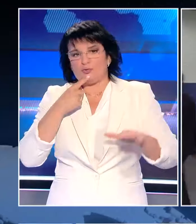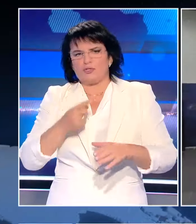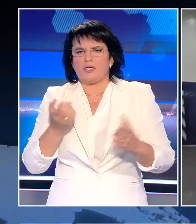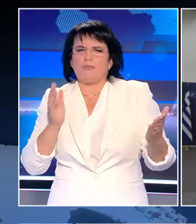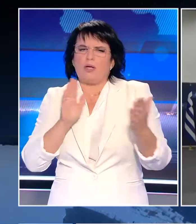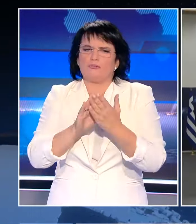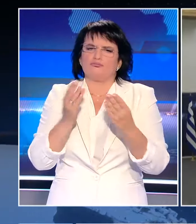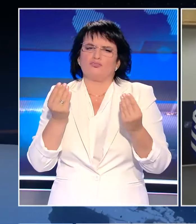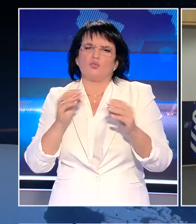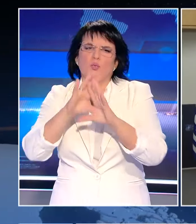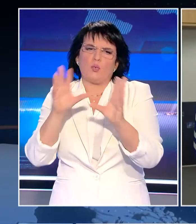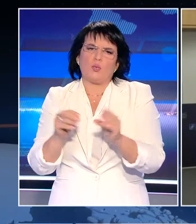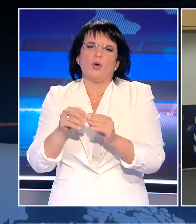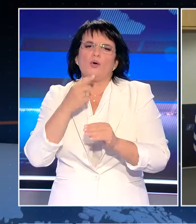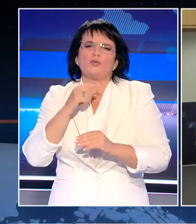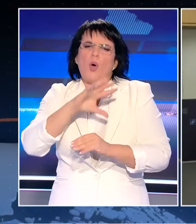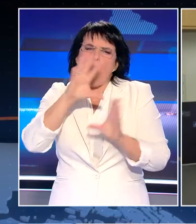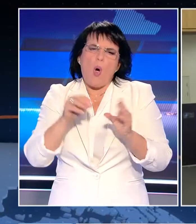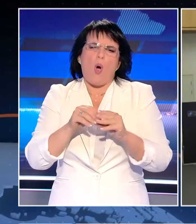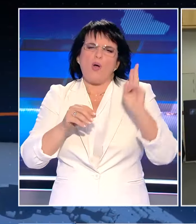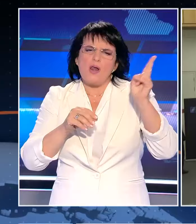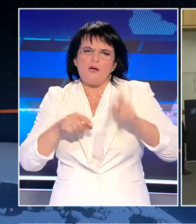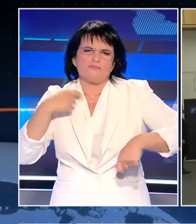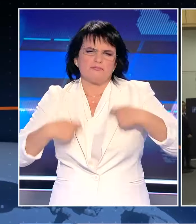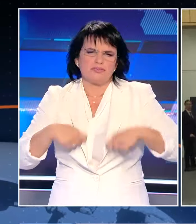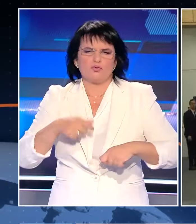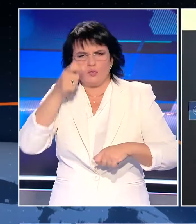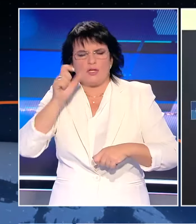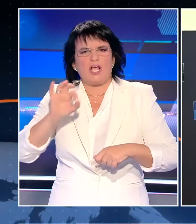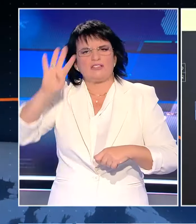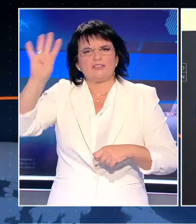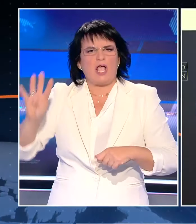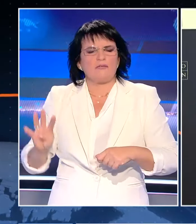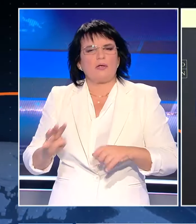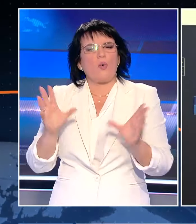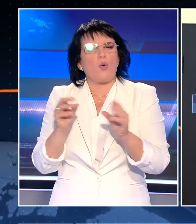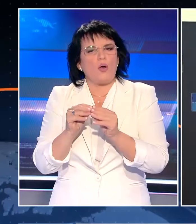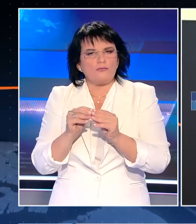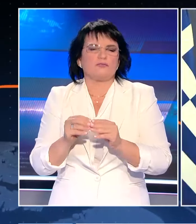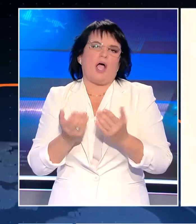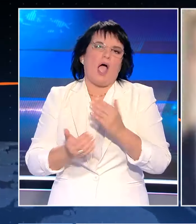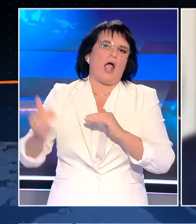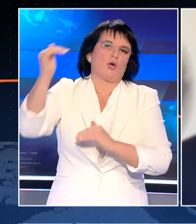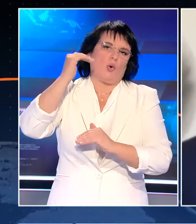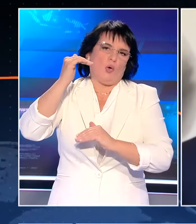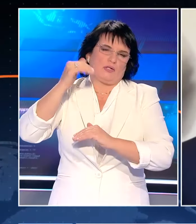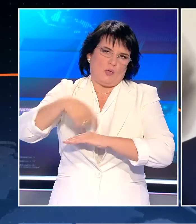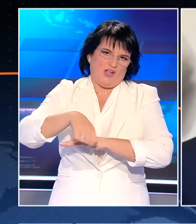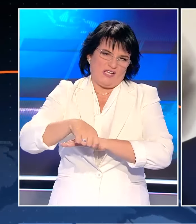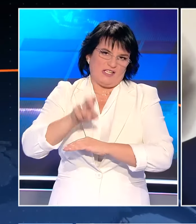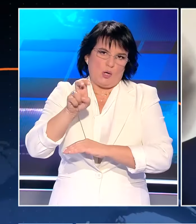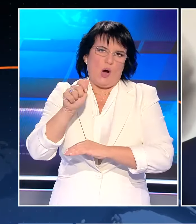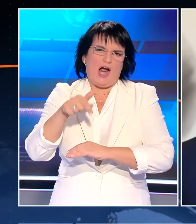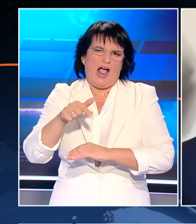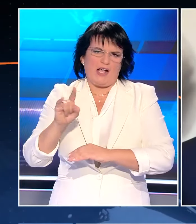όπως τη χαρακτηρίζει υποστηρίζει ότι όλες οι αιτιάσεις της Τουρκίας στο Αιγαίο θα μπορούσαν να οδηγηθούν στη Χάγη. Έχουμε πολλά